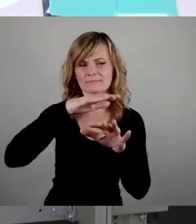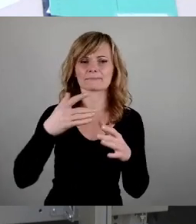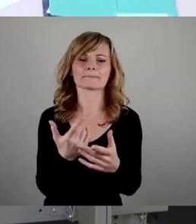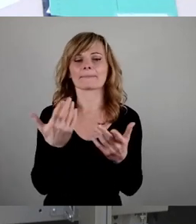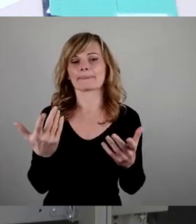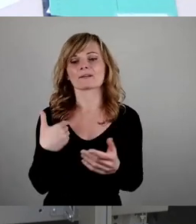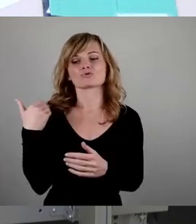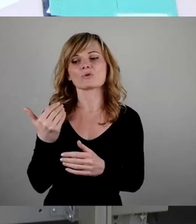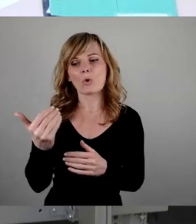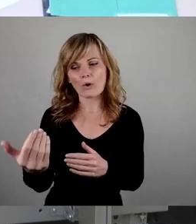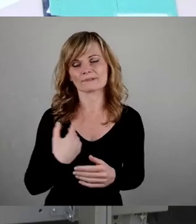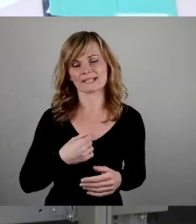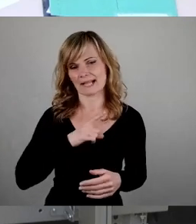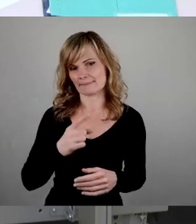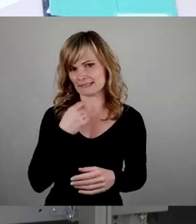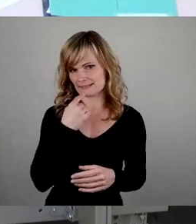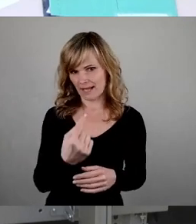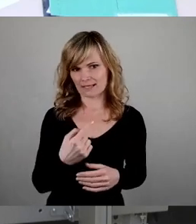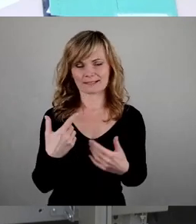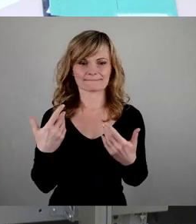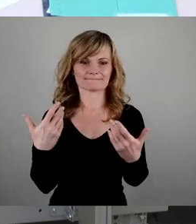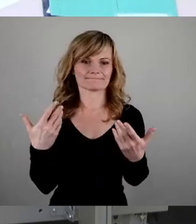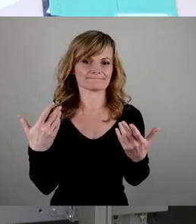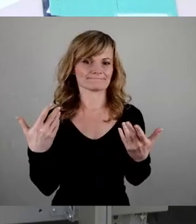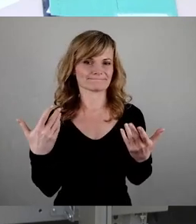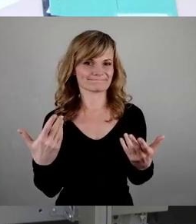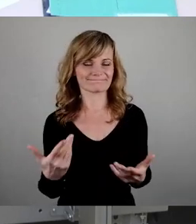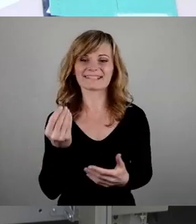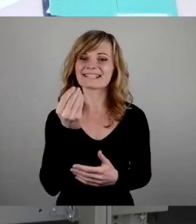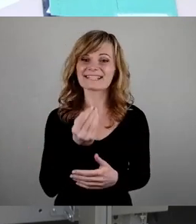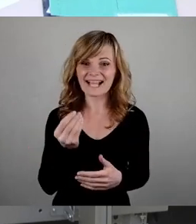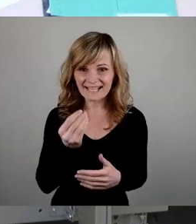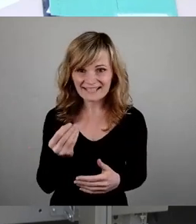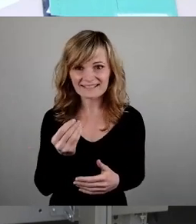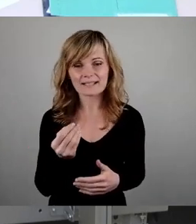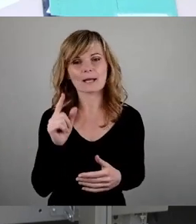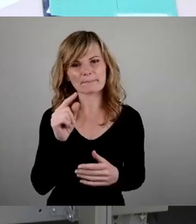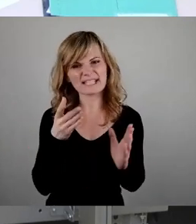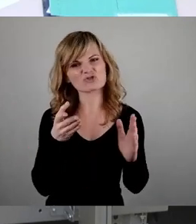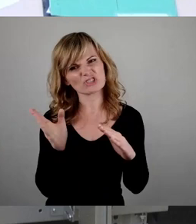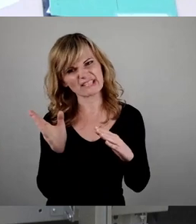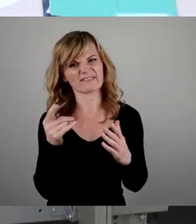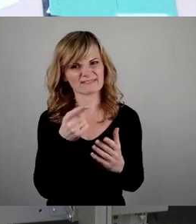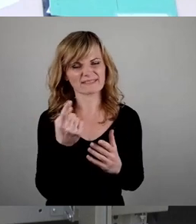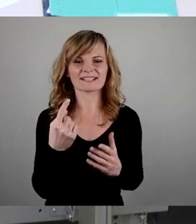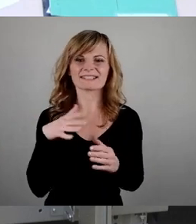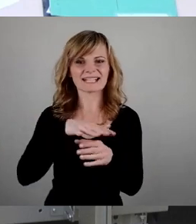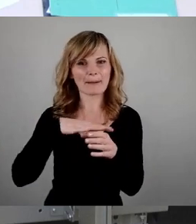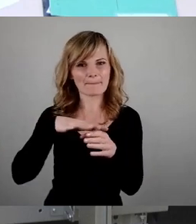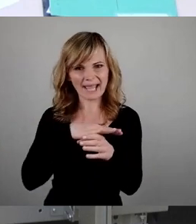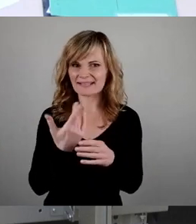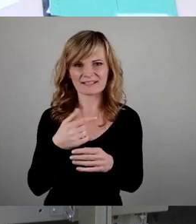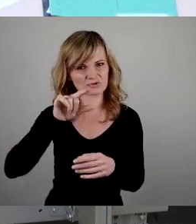häufiger hier an der Stelle gesagt, das ist eben auch wieder ein Zeichen dafür, dass es in Schieflage gekommen ist, dass die Gemeinden zu schlecht